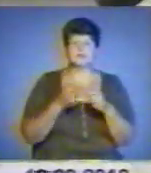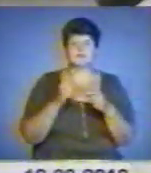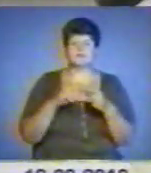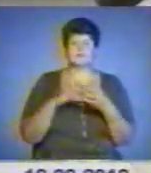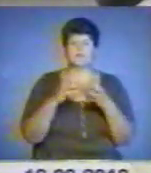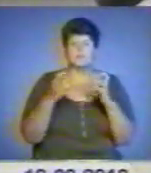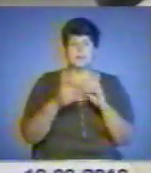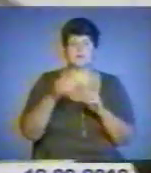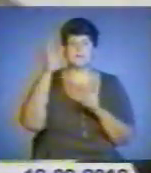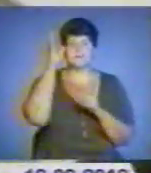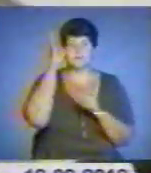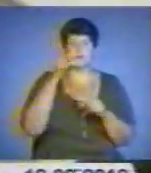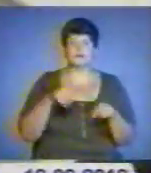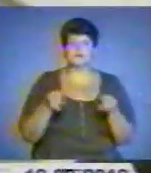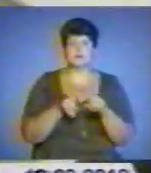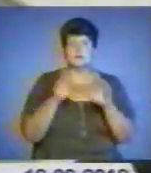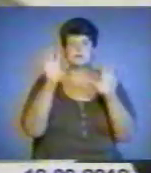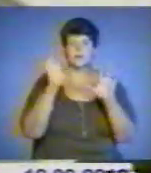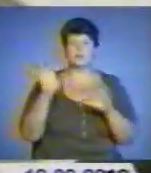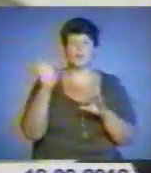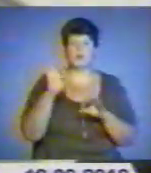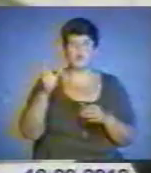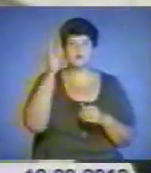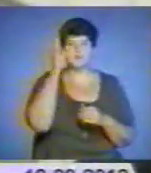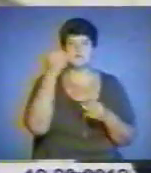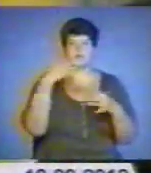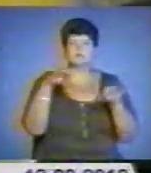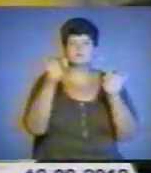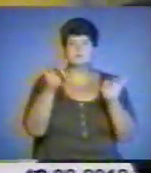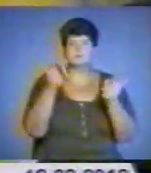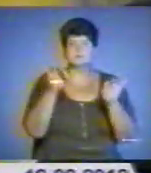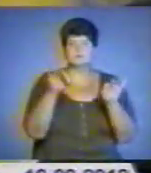інноваційні спеціальності, а також на закон про освіту, який досі висить у повітрі.